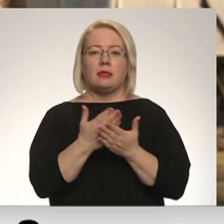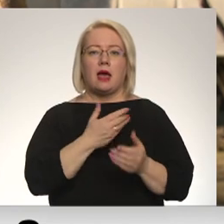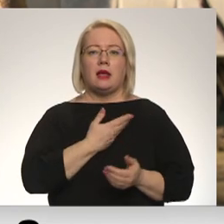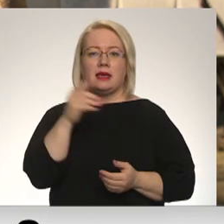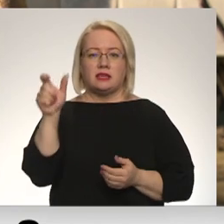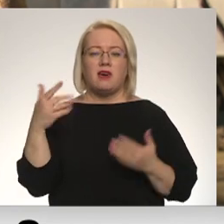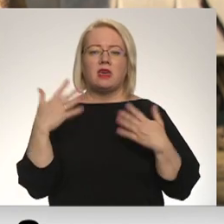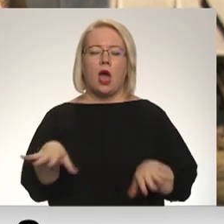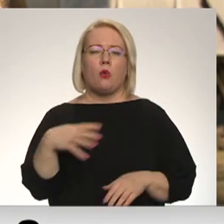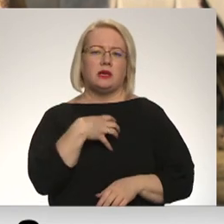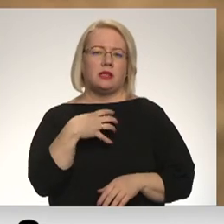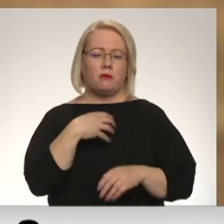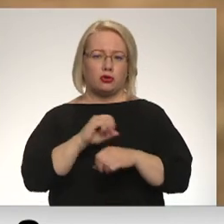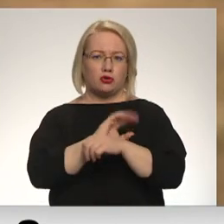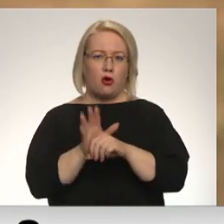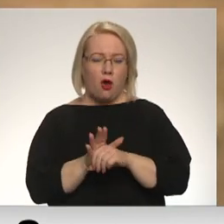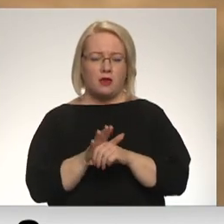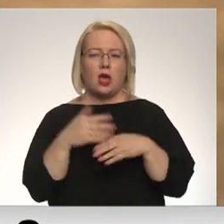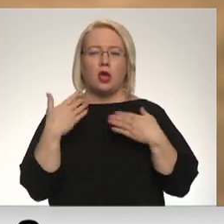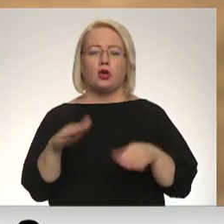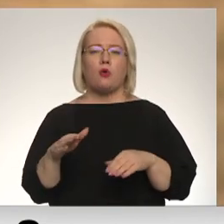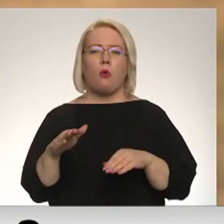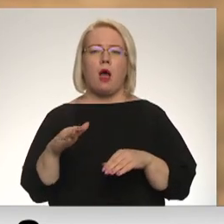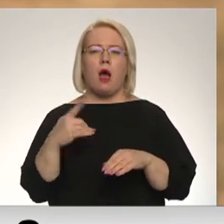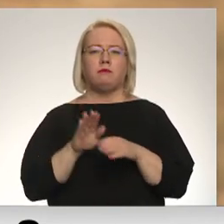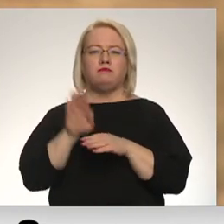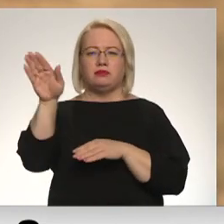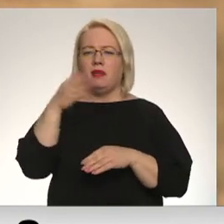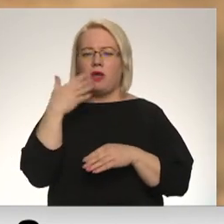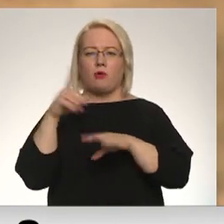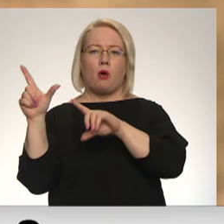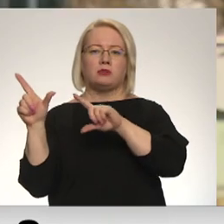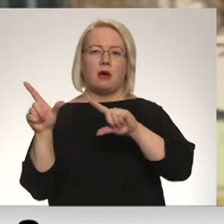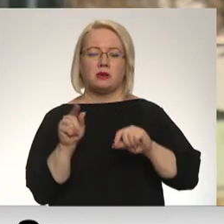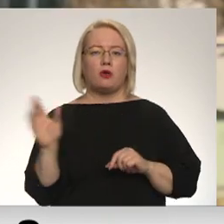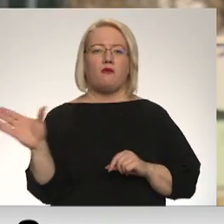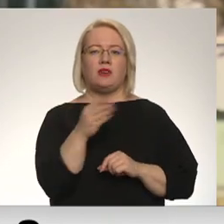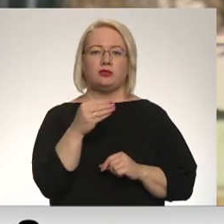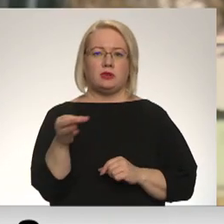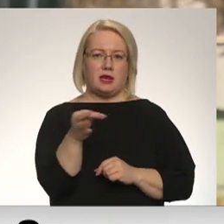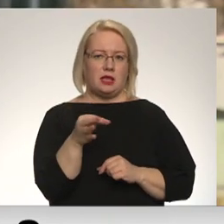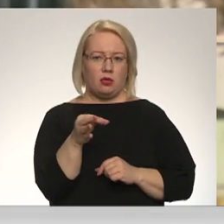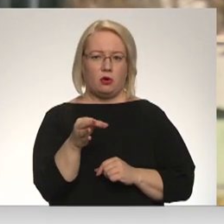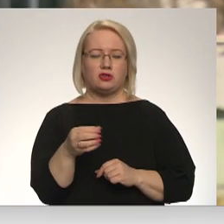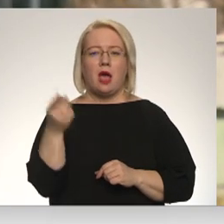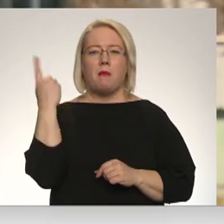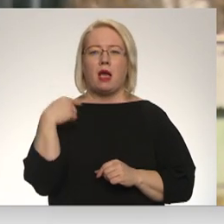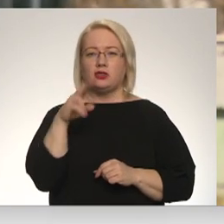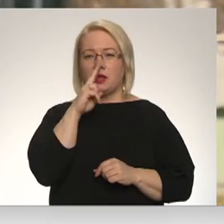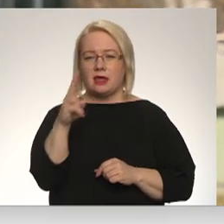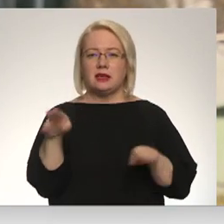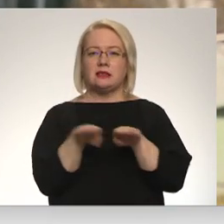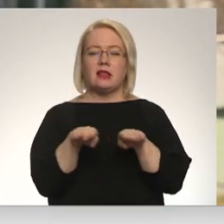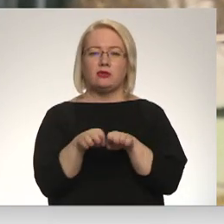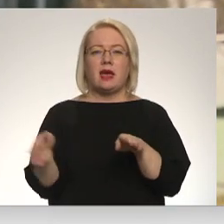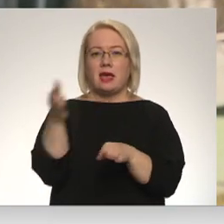izslimojuši covidu. Līknas sāk virzīties lejup turklāt visos reģionos. Pagājušajā nedēļa par tiepriekšējo ir